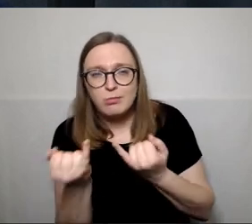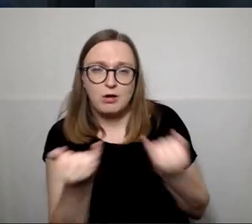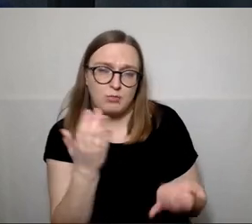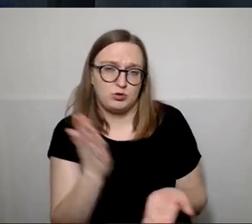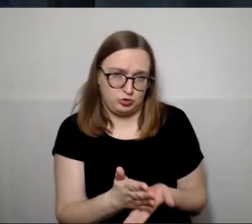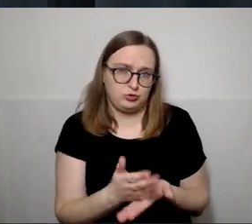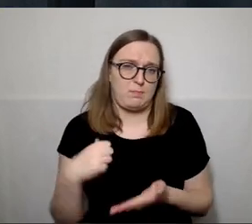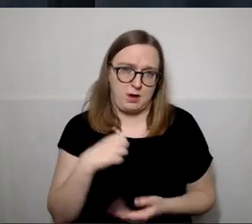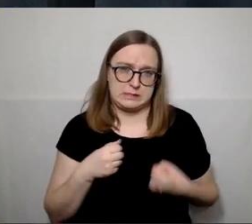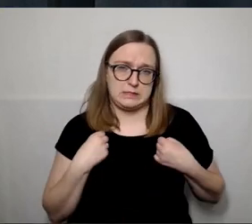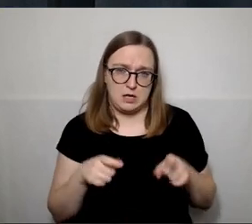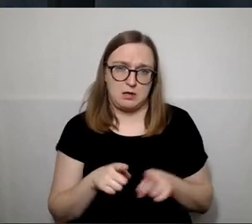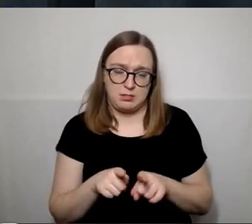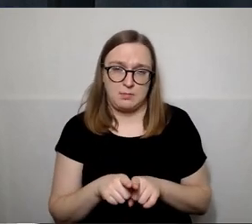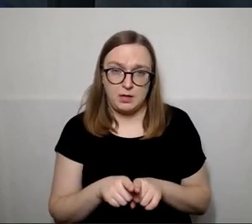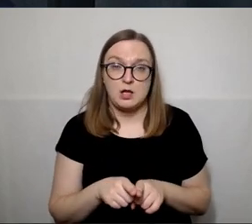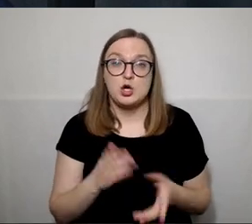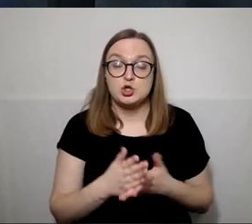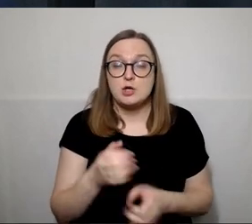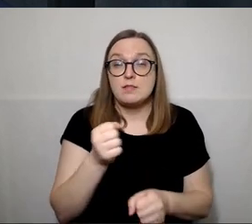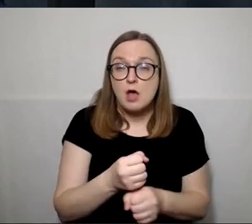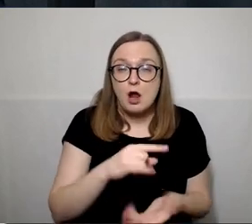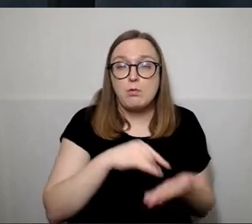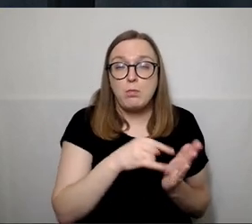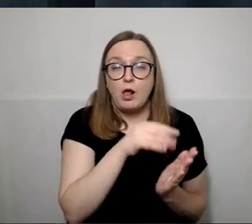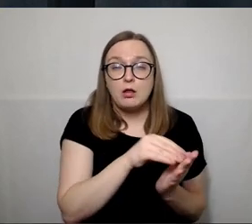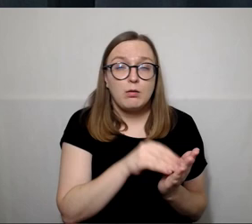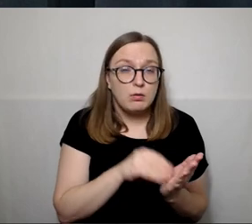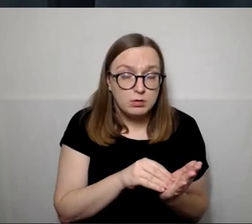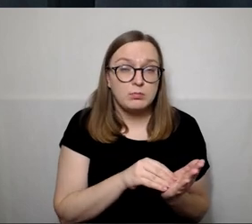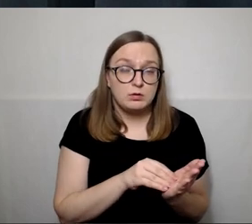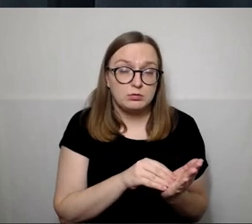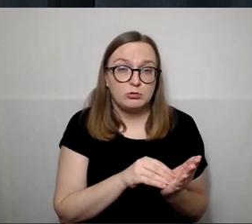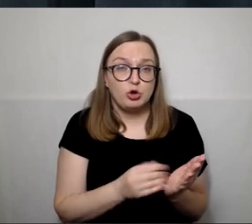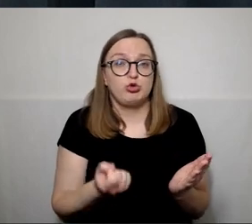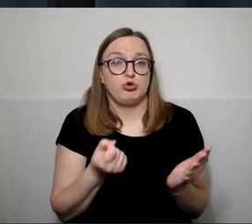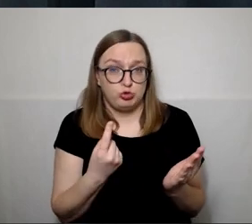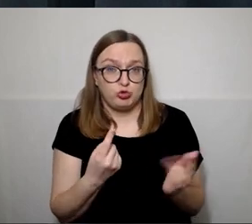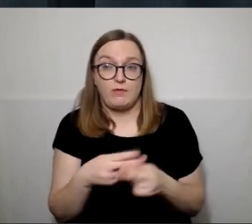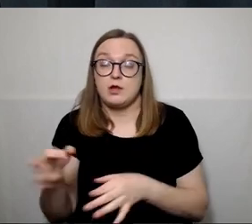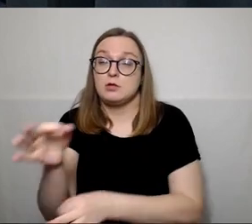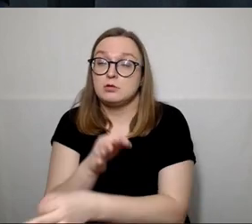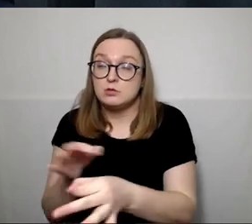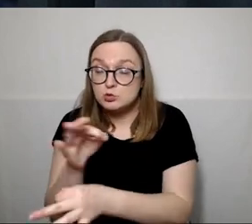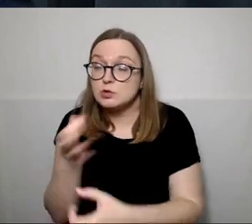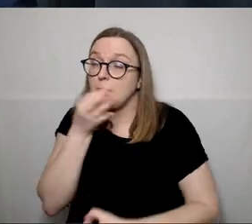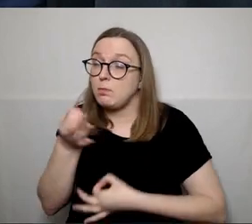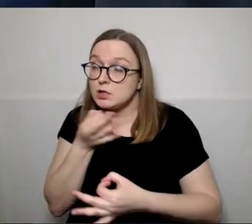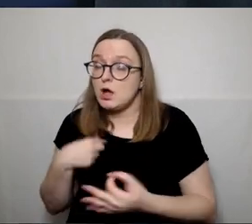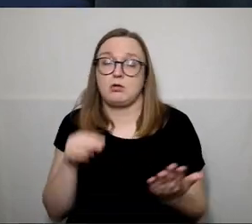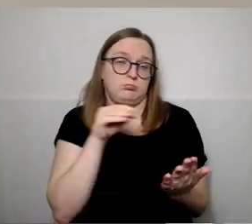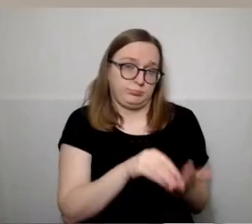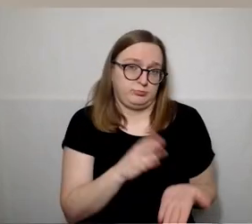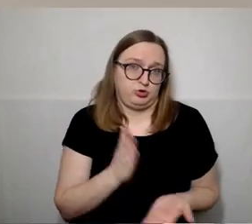Ir dalis tų darbų, tų planų. Ir po tų diskusijų ir atsirant.